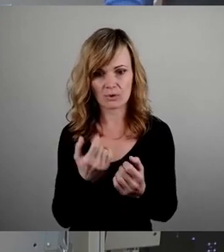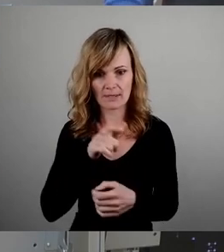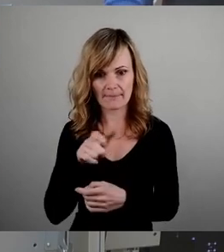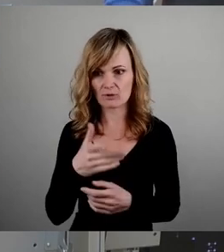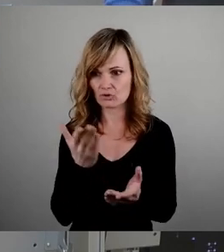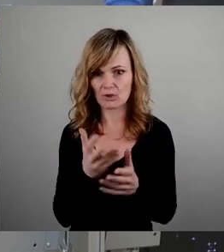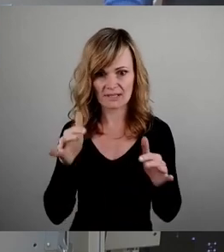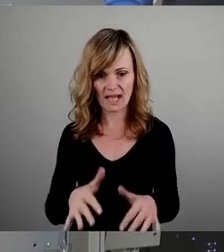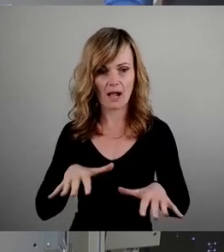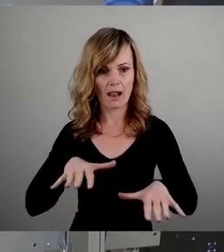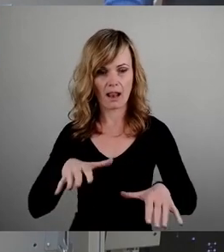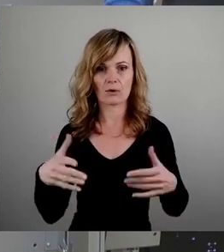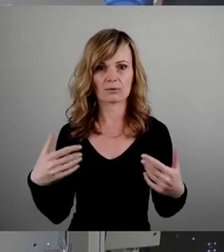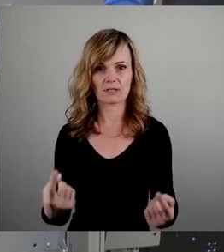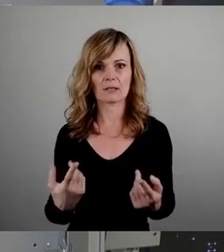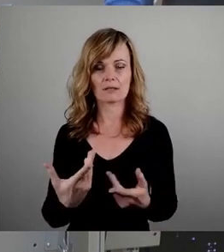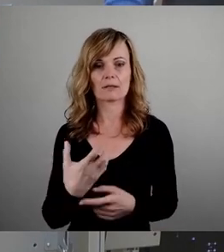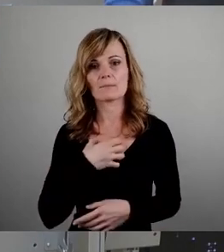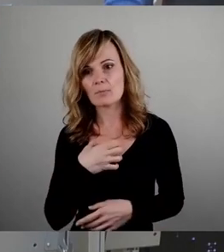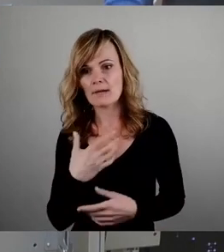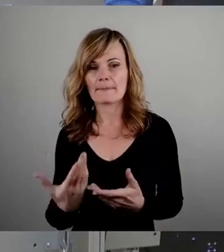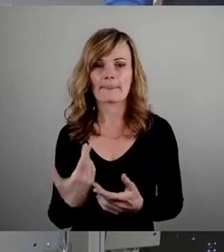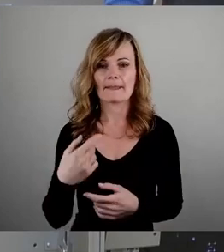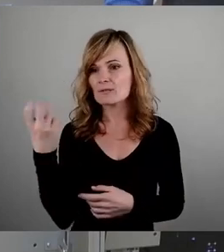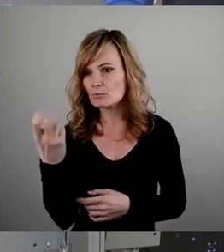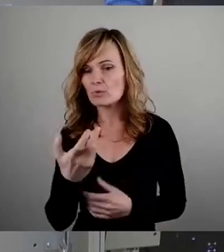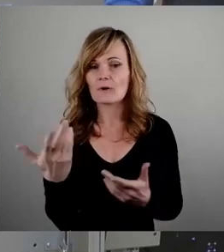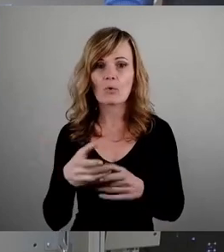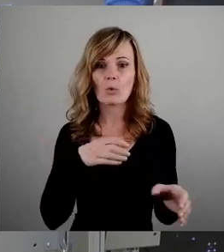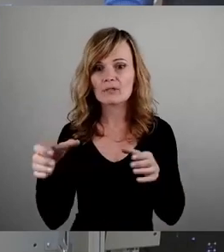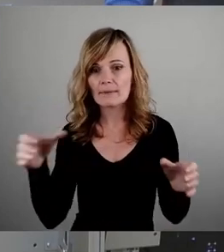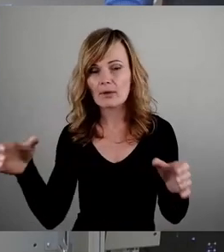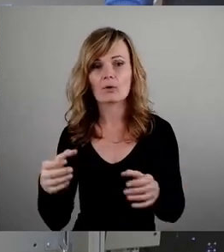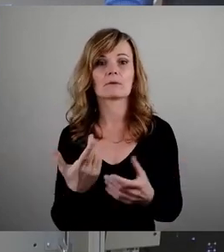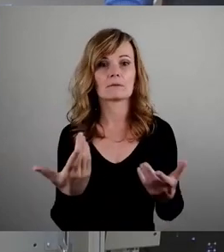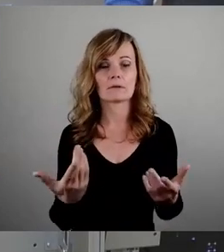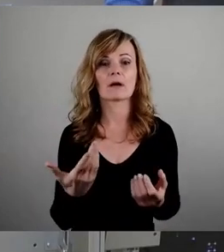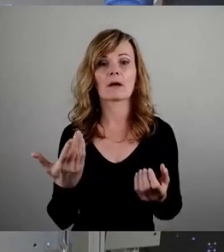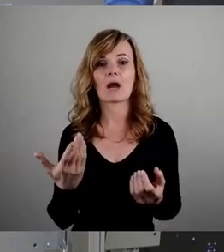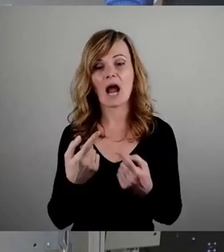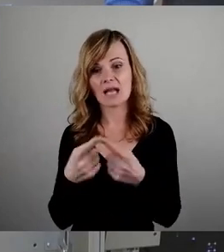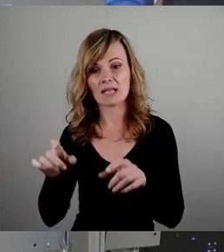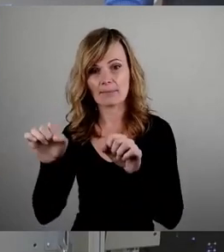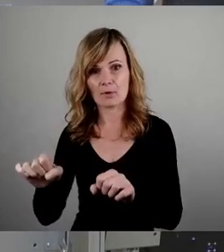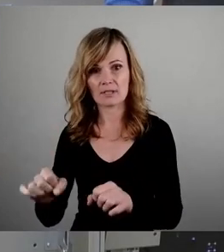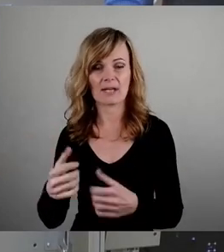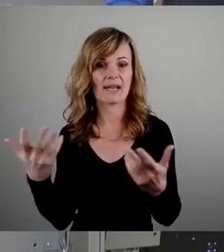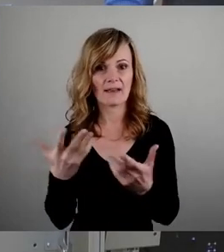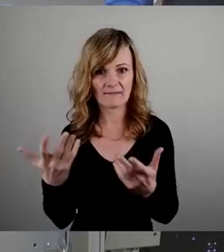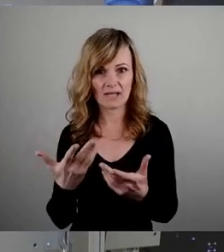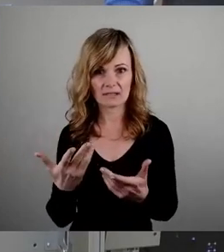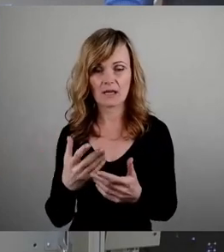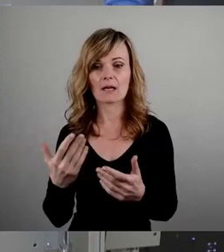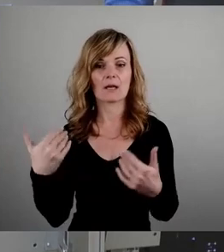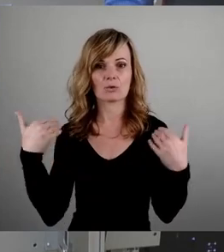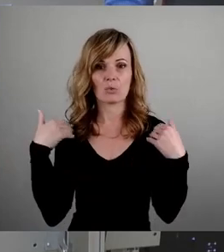heißt, Händeringen wird nach Unterbringungseinrichtungen gesucht. Die Alternative sind Turnhallen. Das schlagen Sie ja de facto hier vor. Und